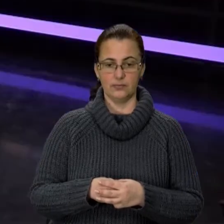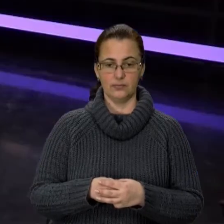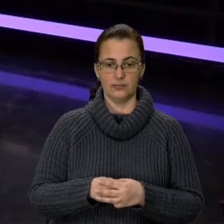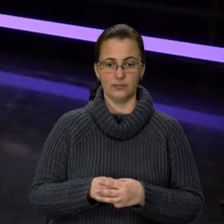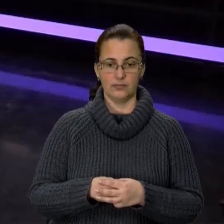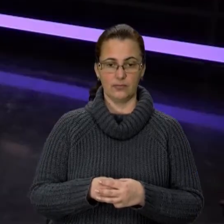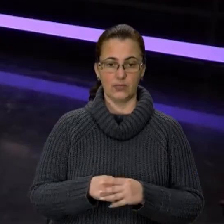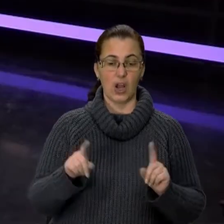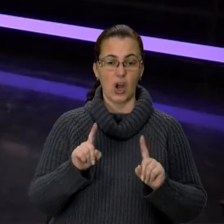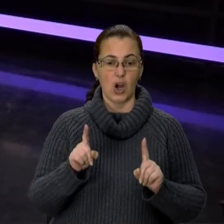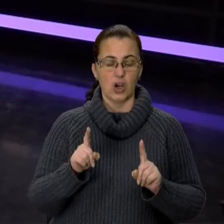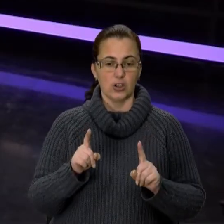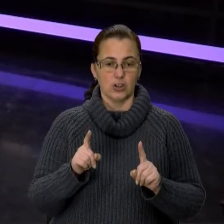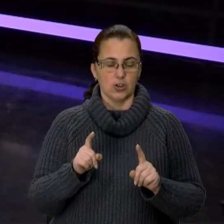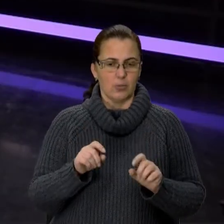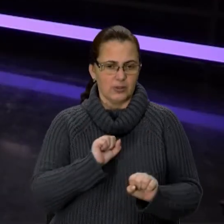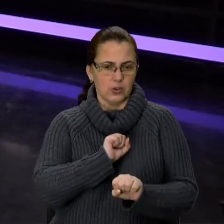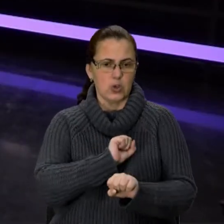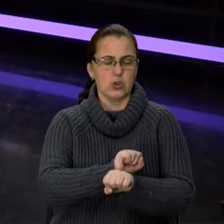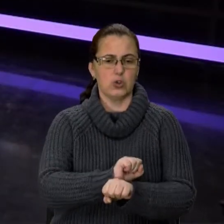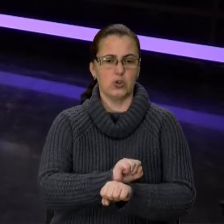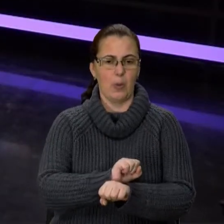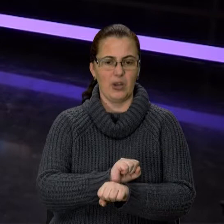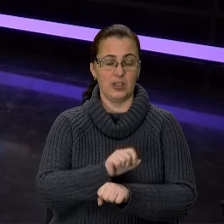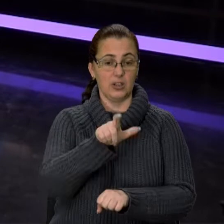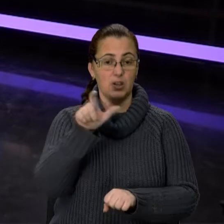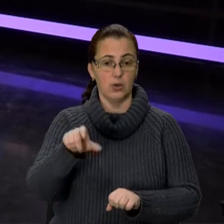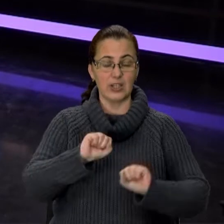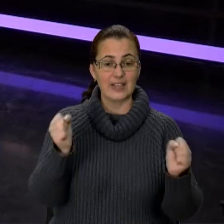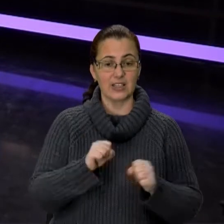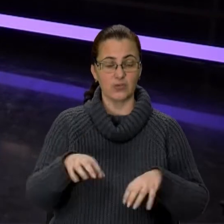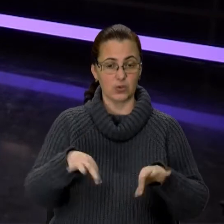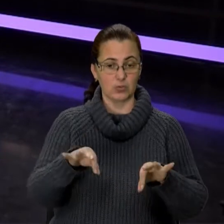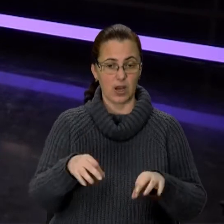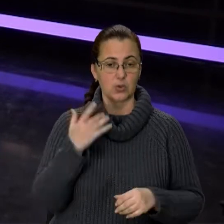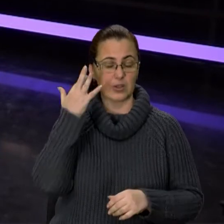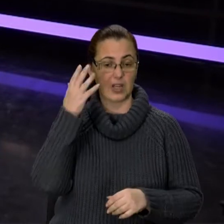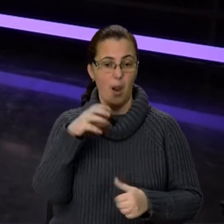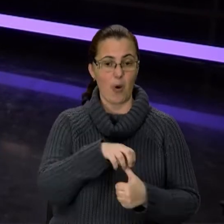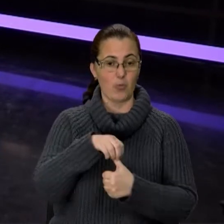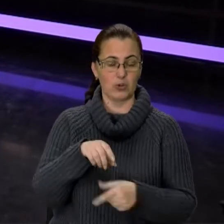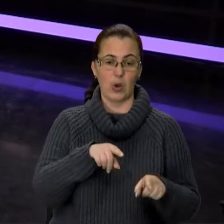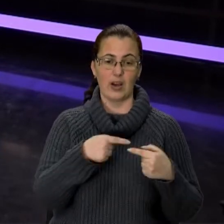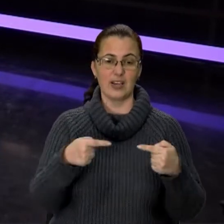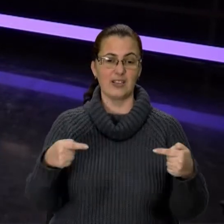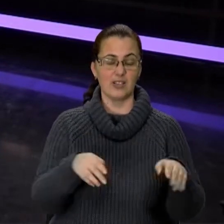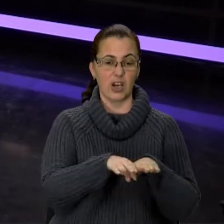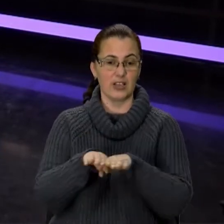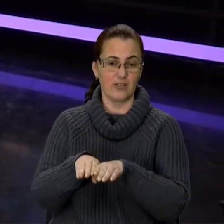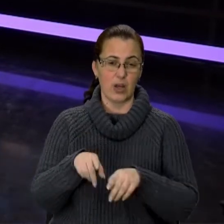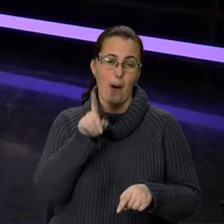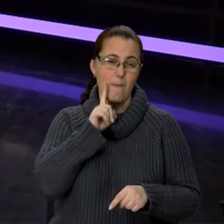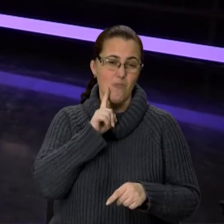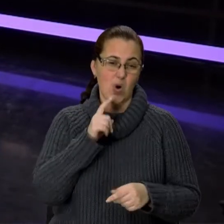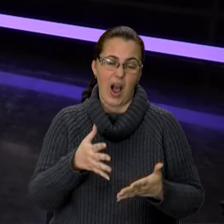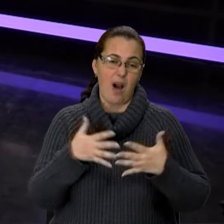Аби приборкати від чайдухів на швидкісному транспорті у намірах посадовців різних рівнів, поки більше не конкретики,